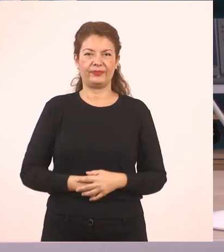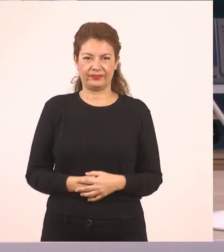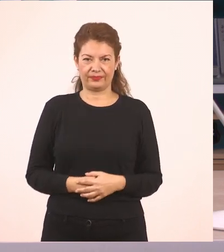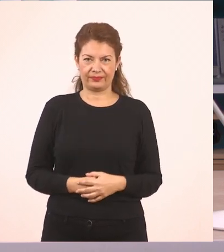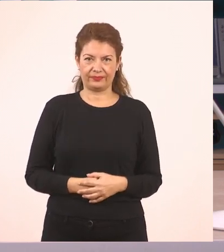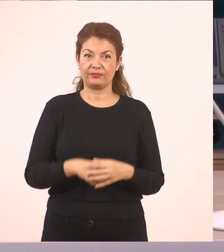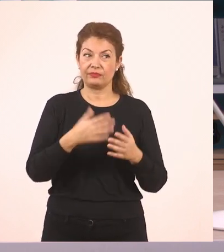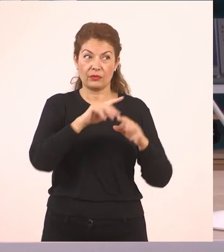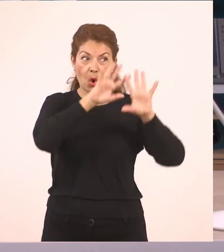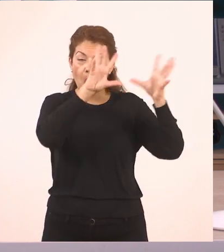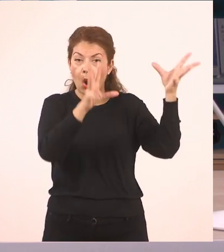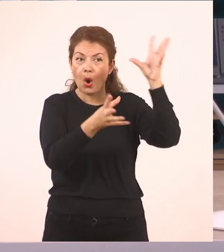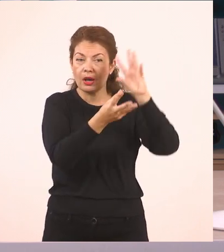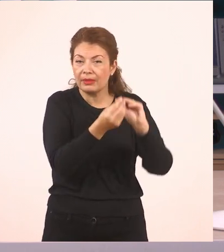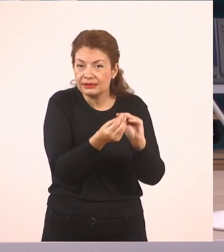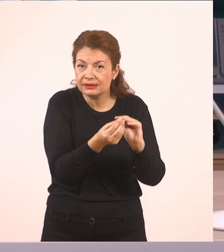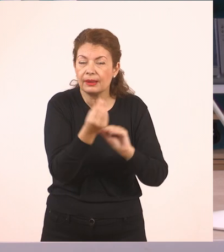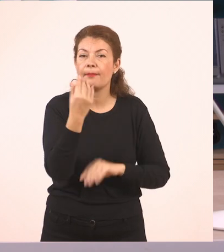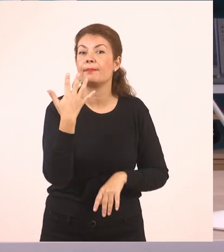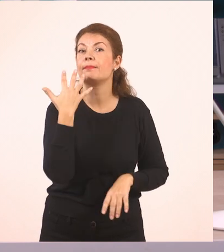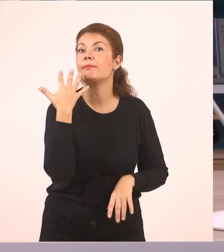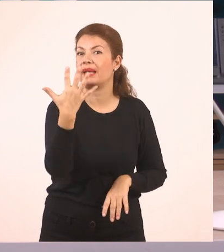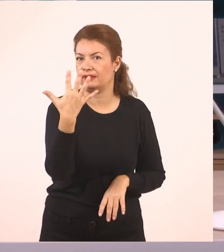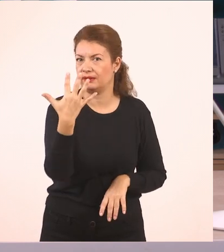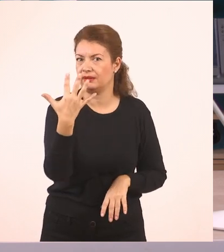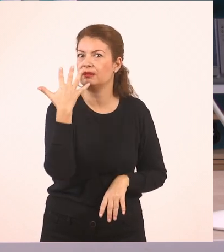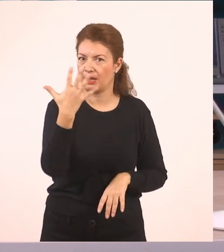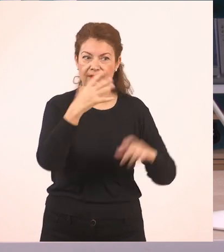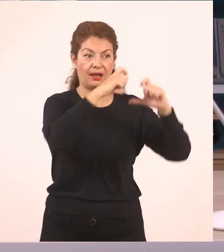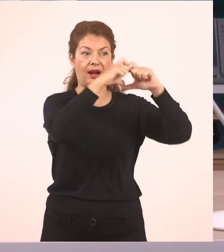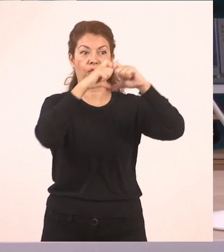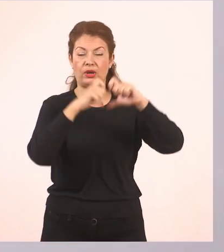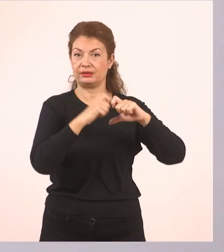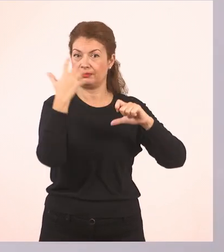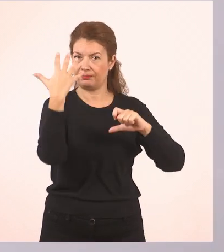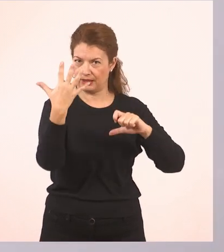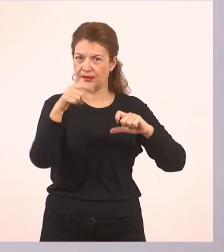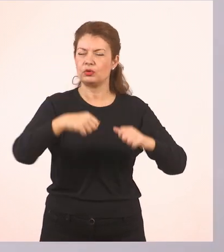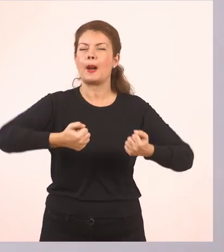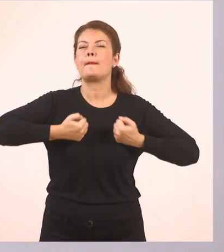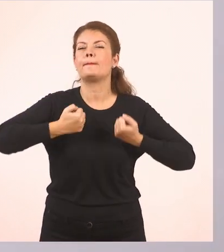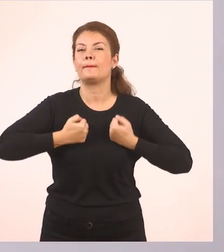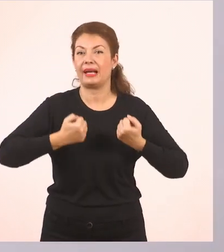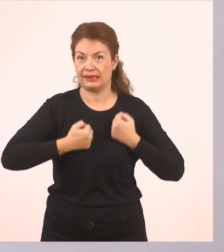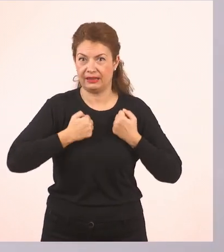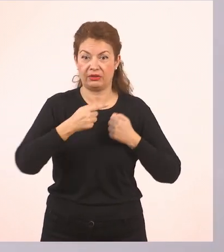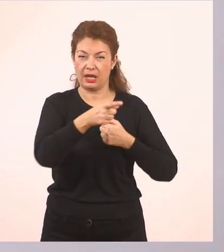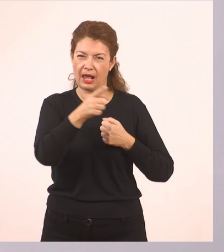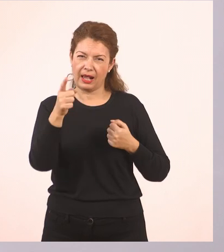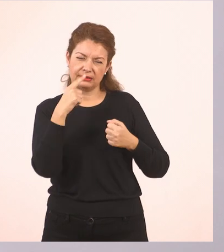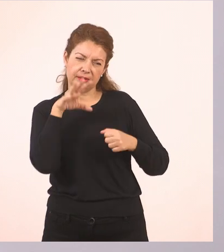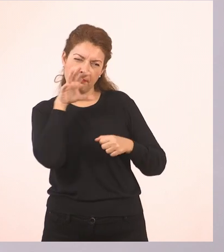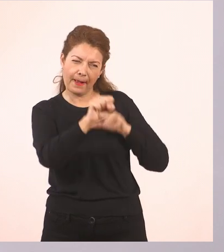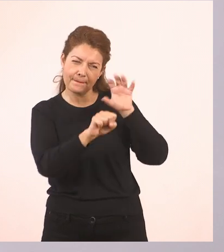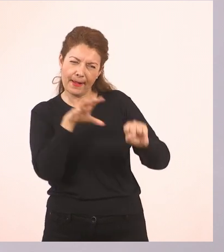Έχω 5 καρδούλες, όλη μου την παλάμη λοιπόν. Και ετοιμάσου να παίξουμε το παιχνίδι του κρυμμένου θεσαυρού.